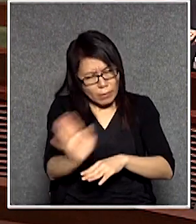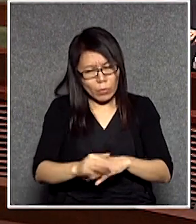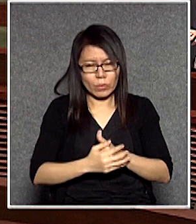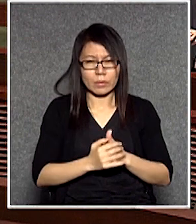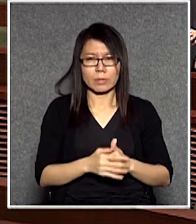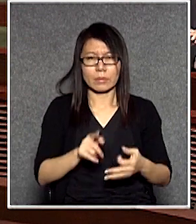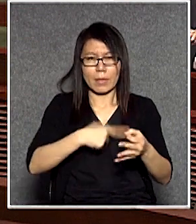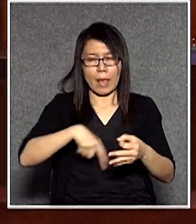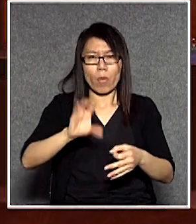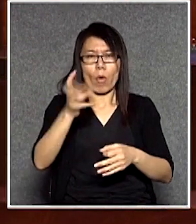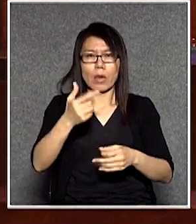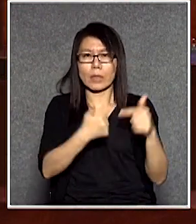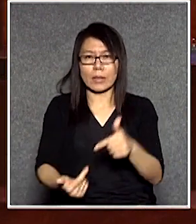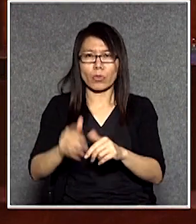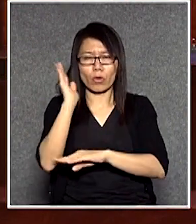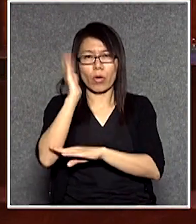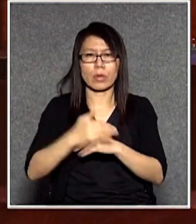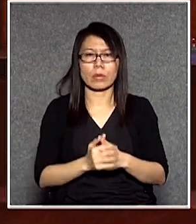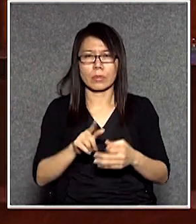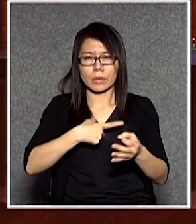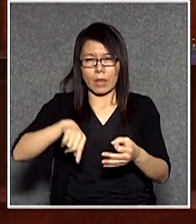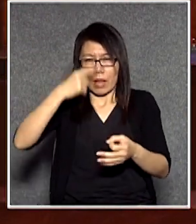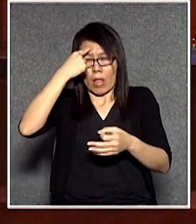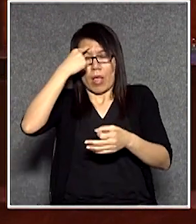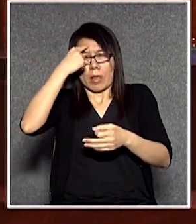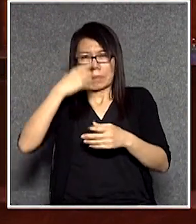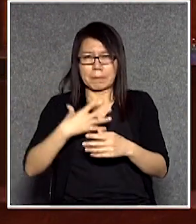黃毓民議員請繼續發言你長毛又要塞住我的籠